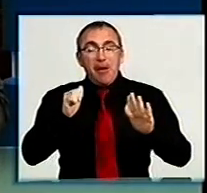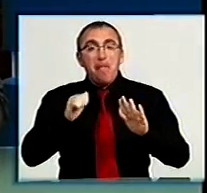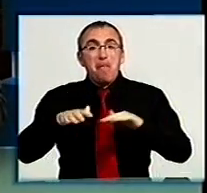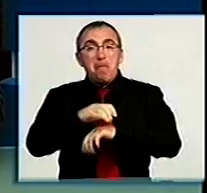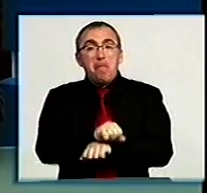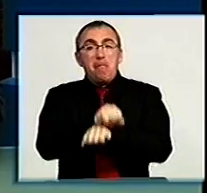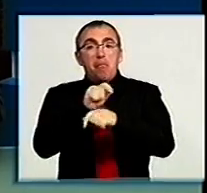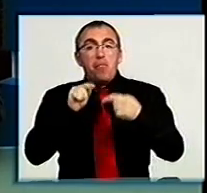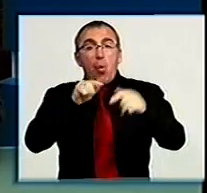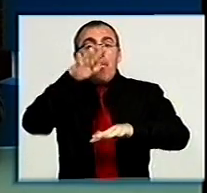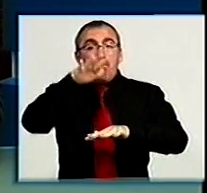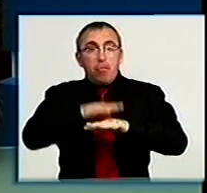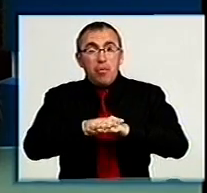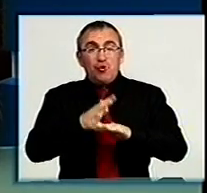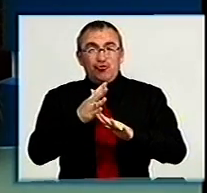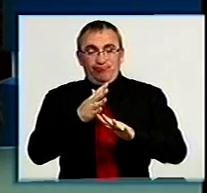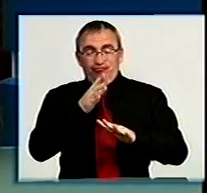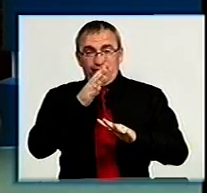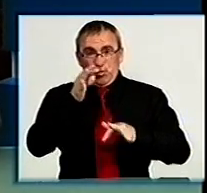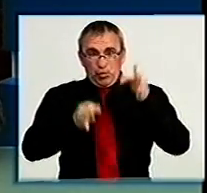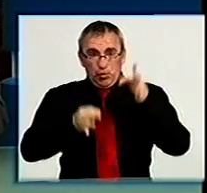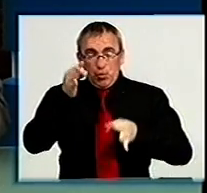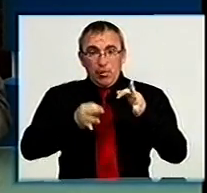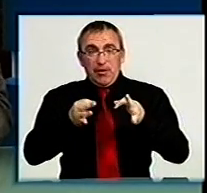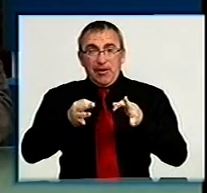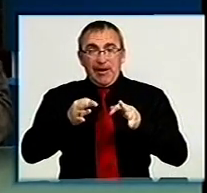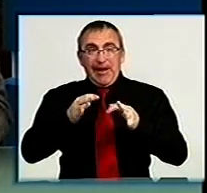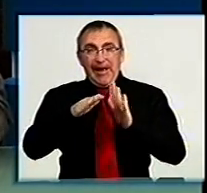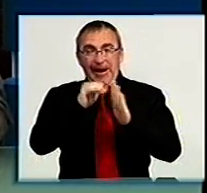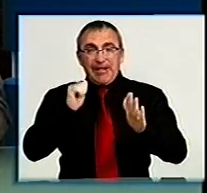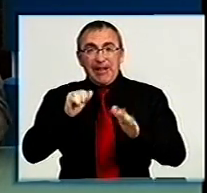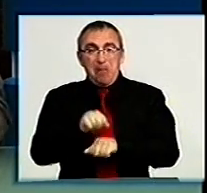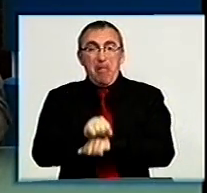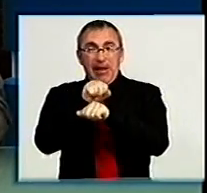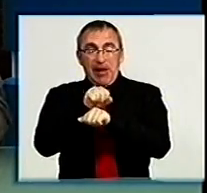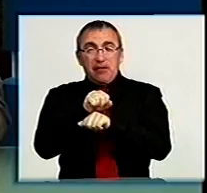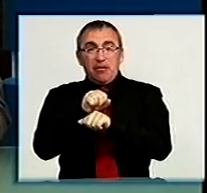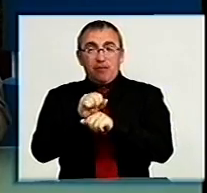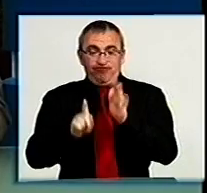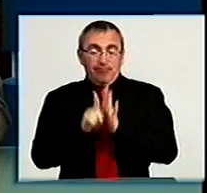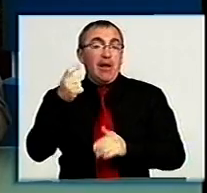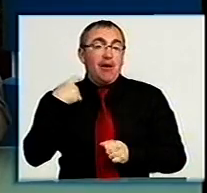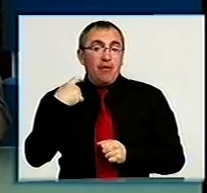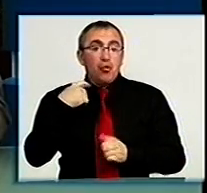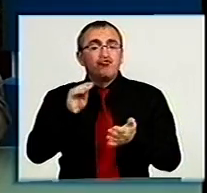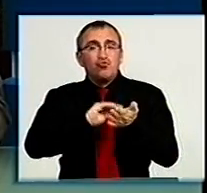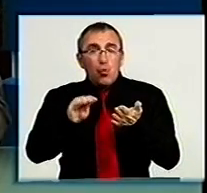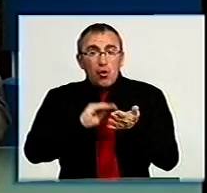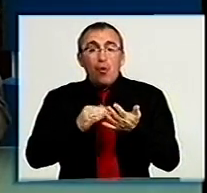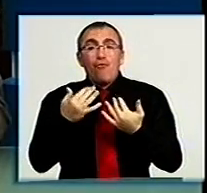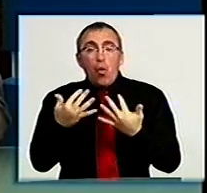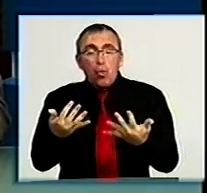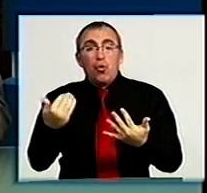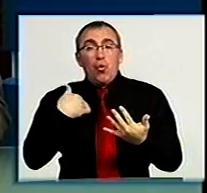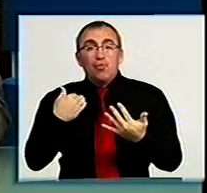проти банку. Чергове судове засідання за участі кредитного майдану відбулося у Кіровограді. Журналістів вже вкотре намагалися